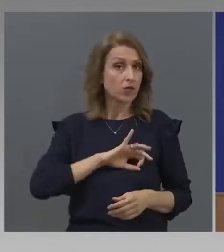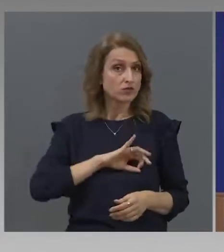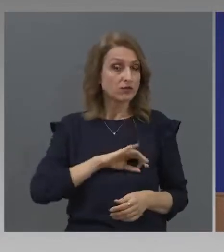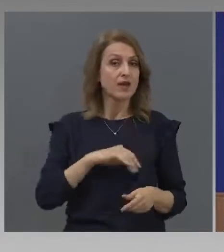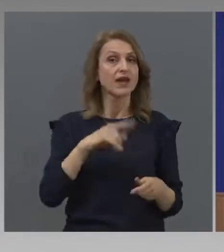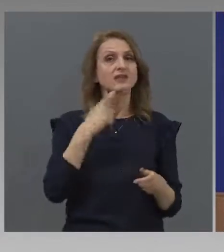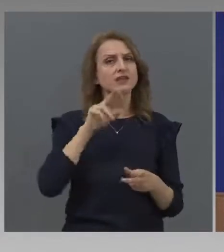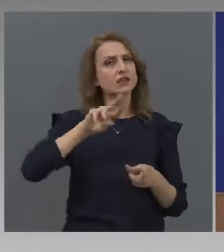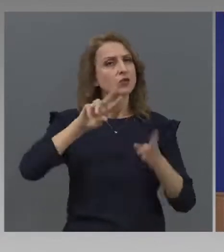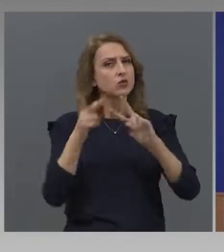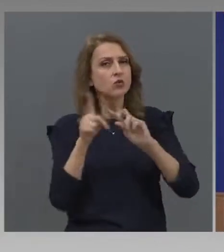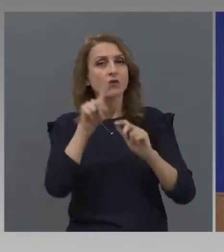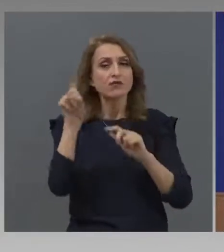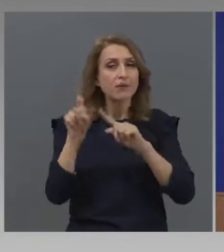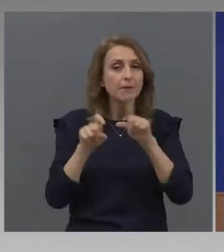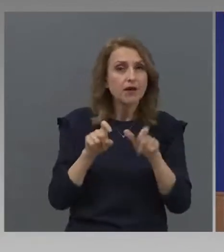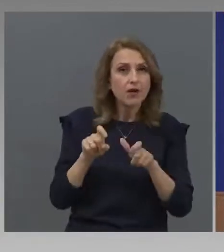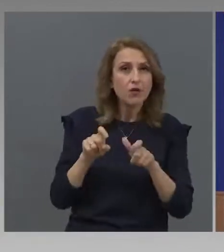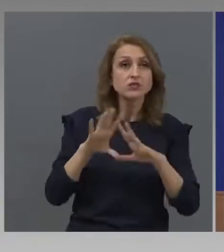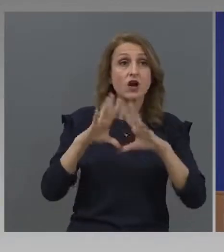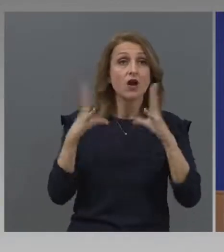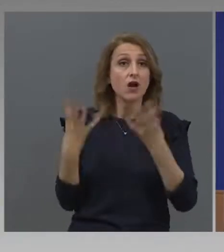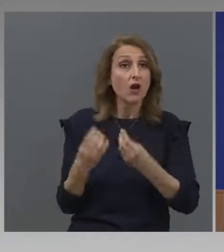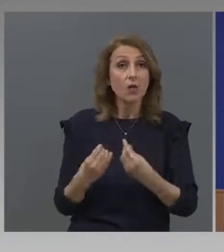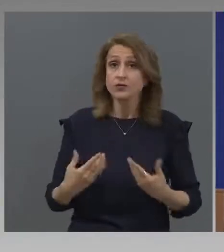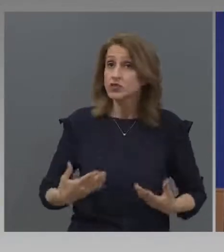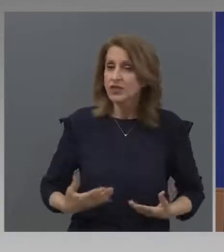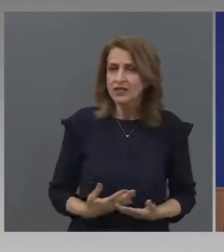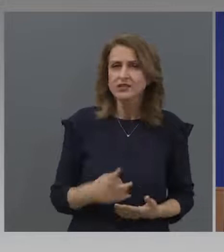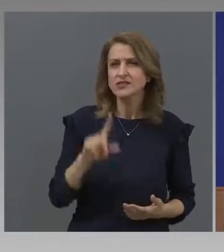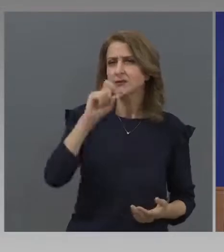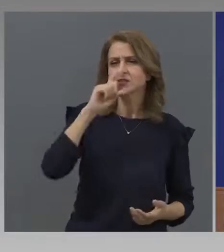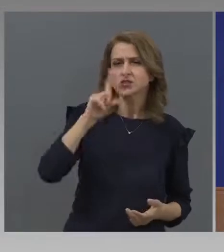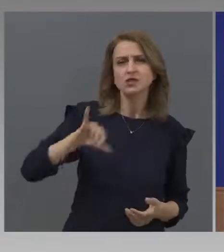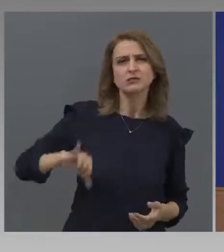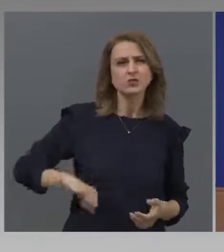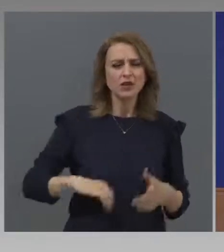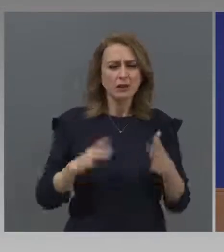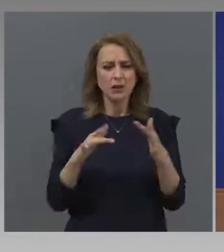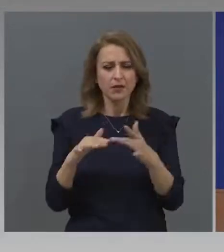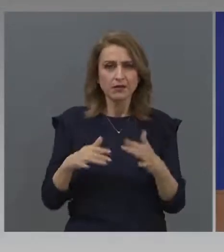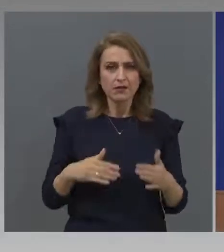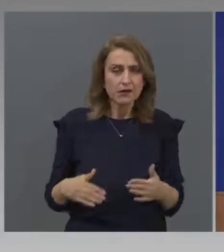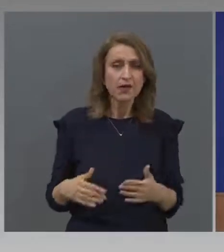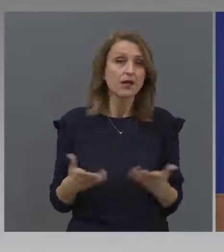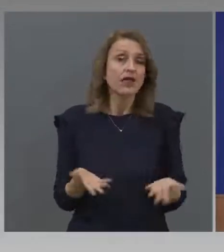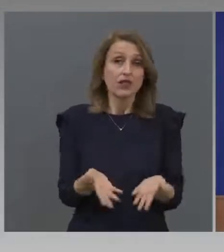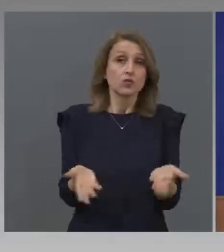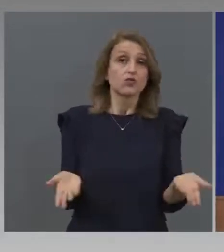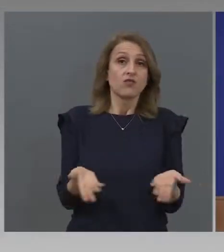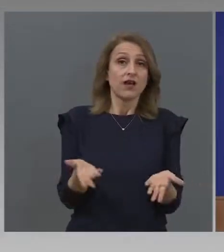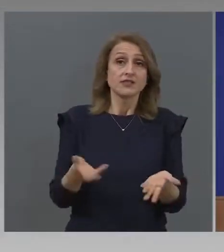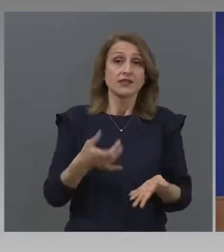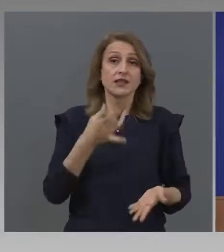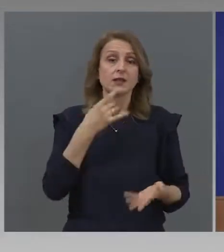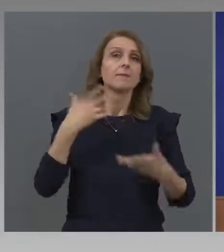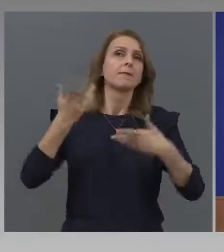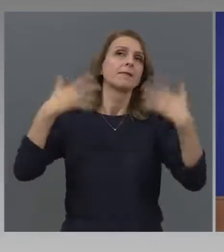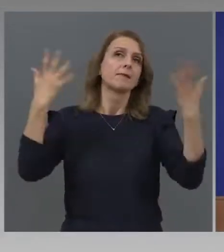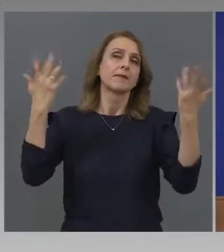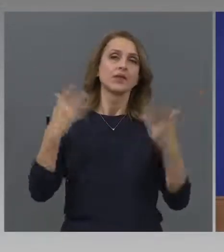За други въпроси от общ интерес. Независимо дали са международни или така, така, така. Това са патетични думи.